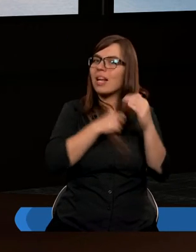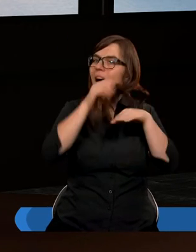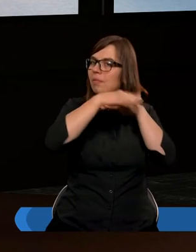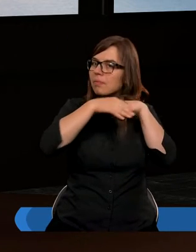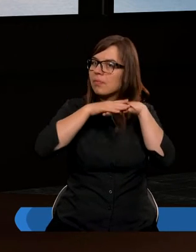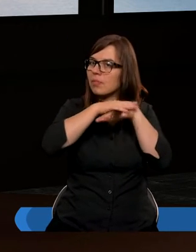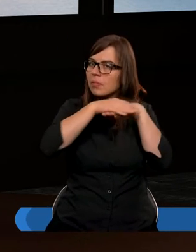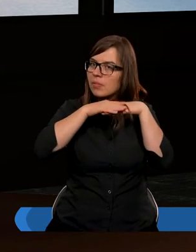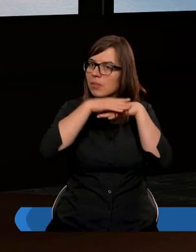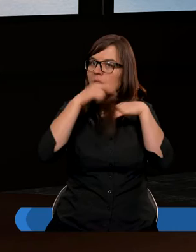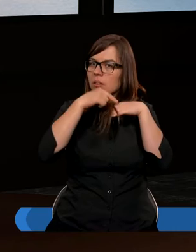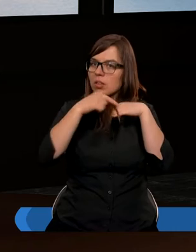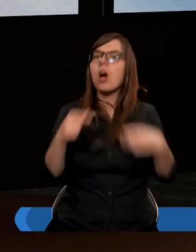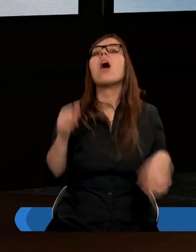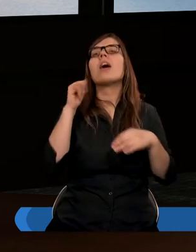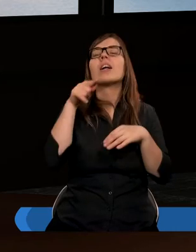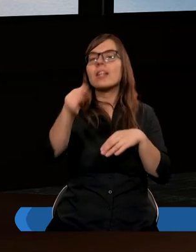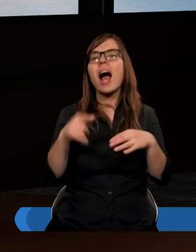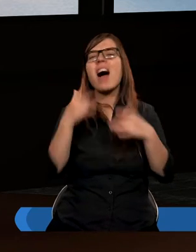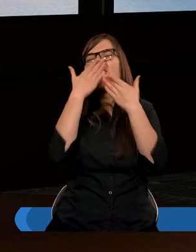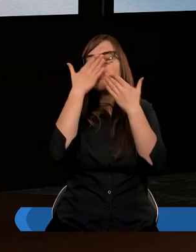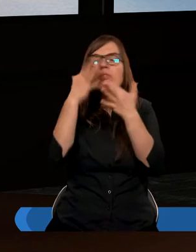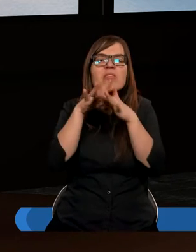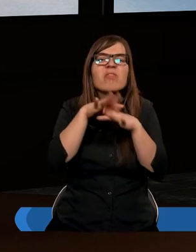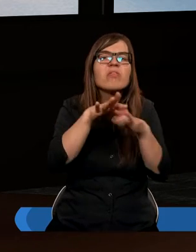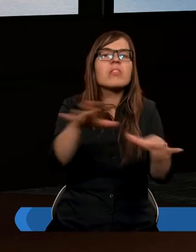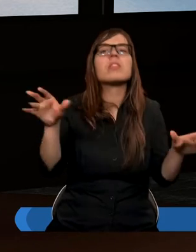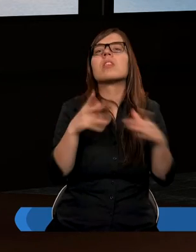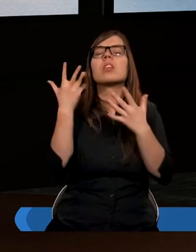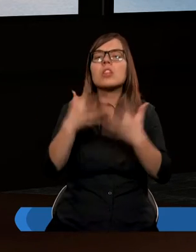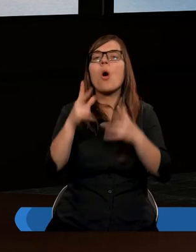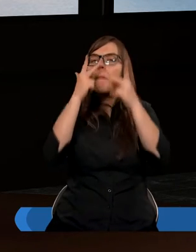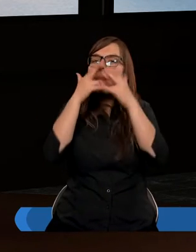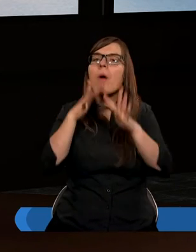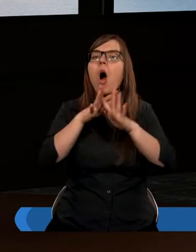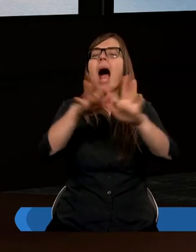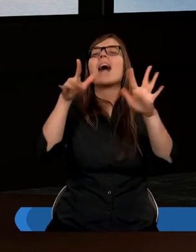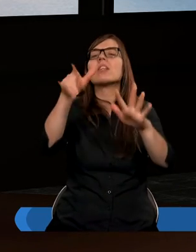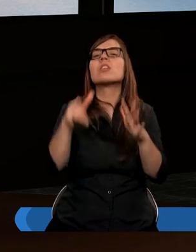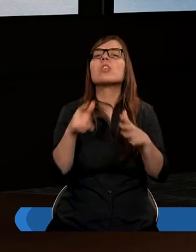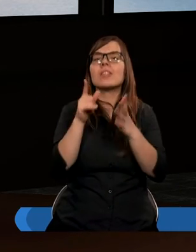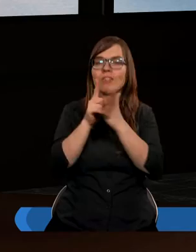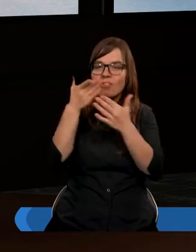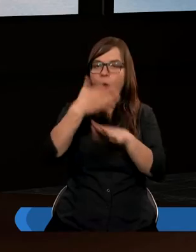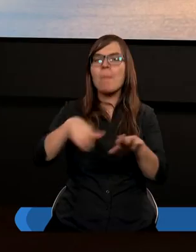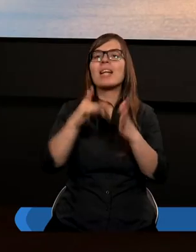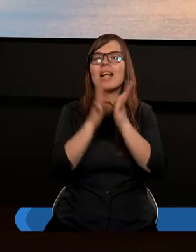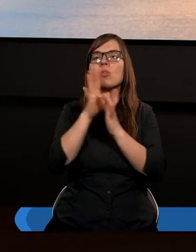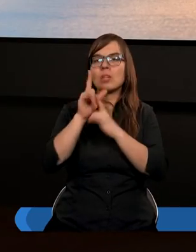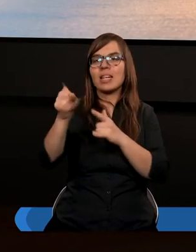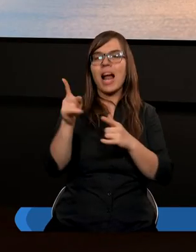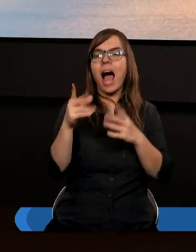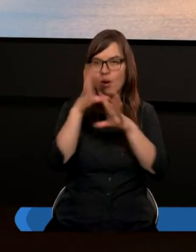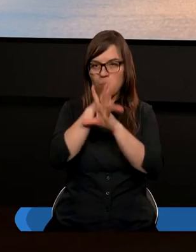roznosiła się wszędzie. Ta woń wdzięczności, jaką ona chciała okazać wobec Jezusa. Tak.